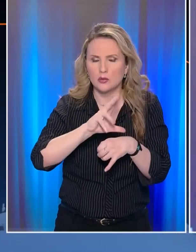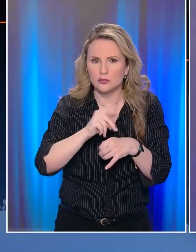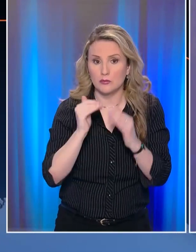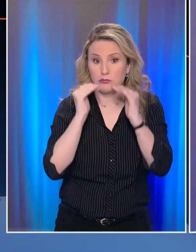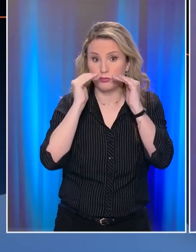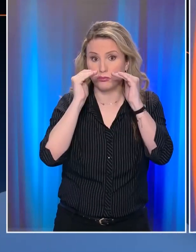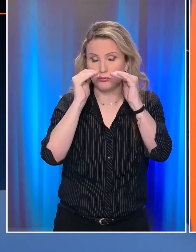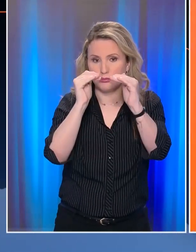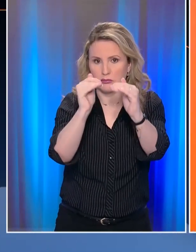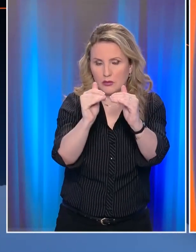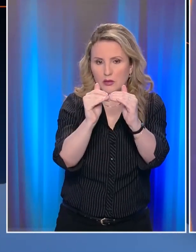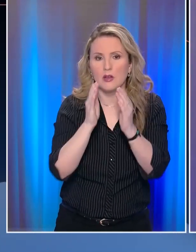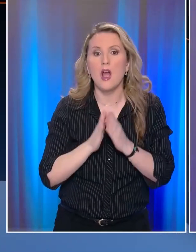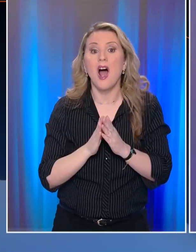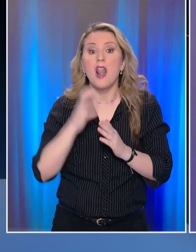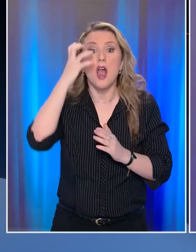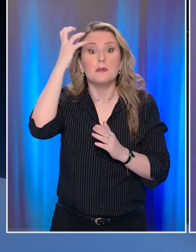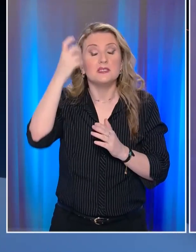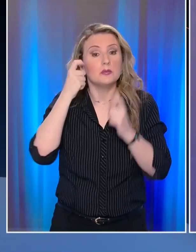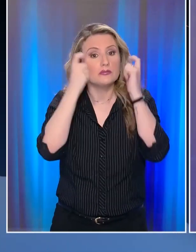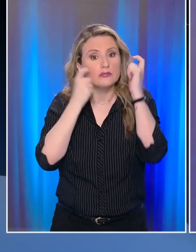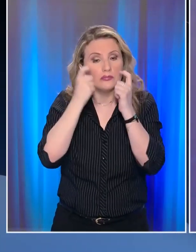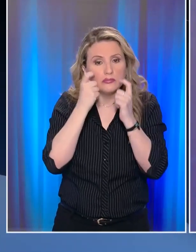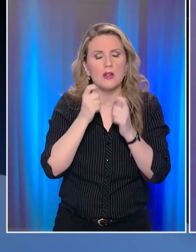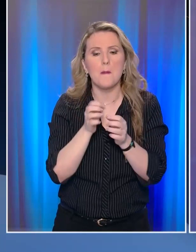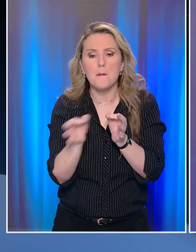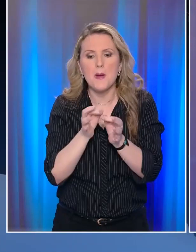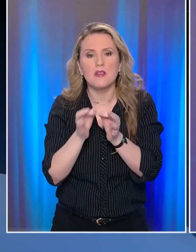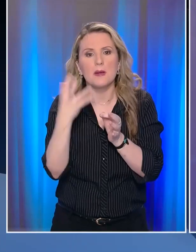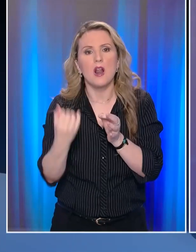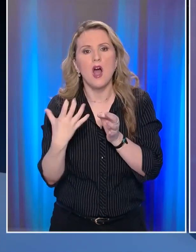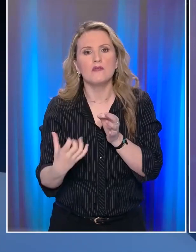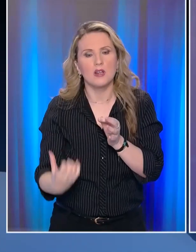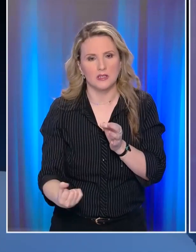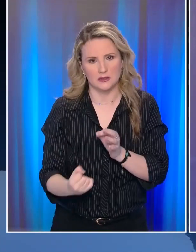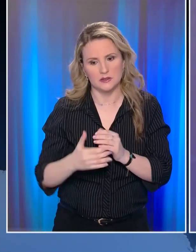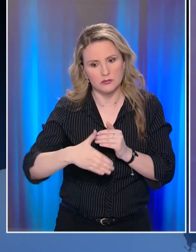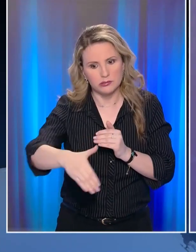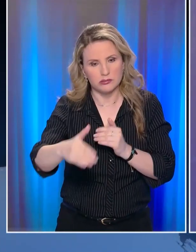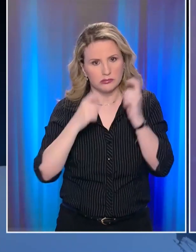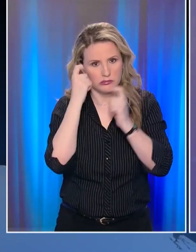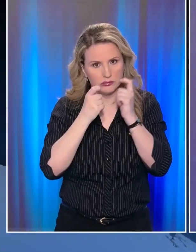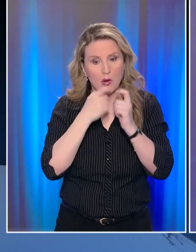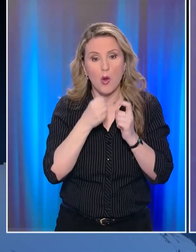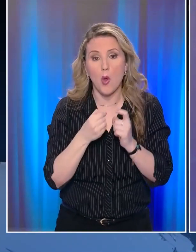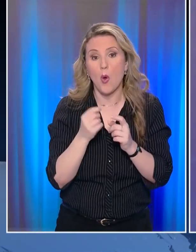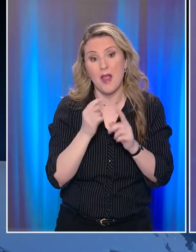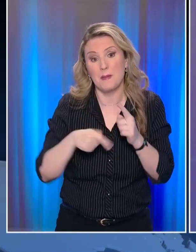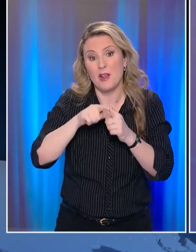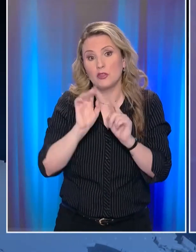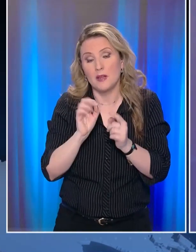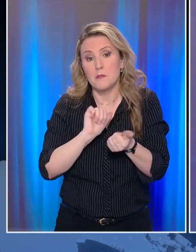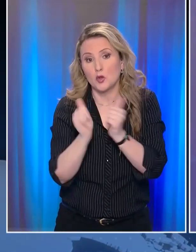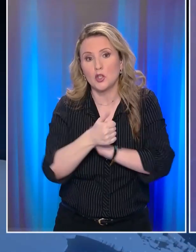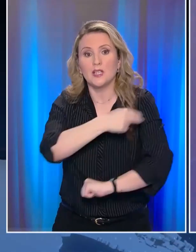υψηλά επίπεδα Ωστόσο, οι ειδικοί θα εξετάσουν περαιτέρω χαλάρωση των μέτρων Με δεδομένο ότι το Εθνικό Σύστημα Υγείας δεν πιέζεται